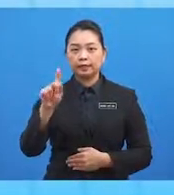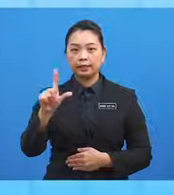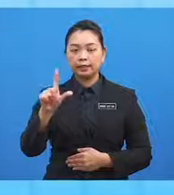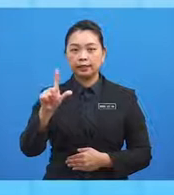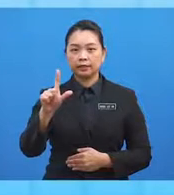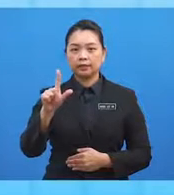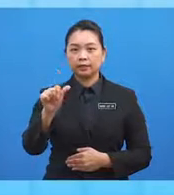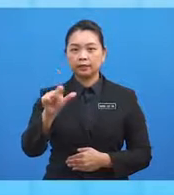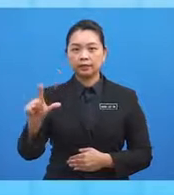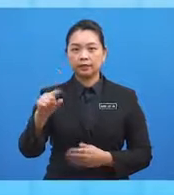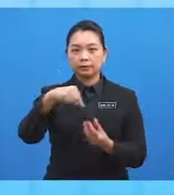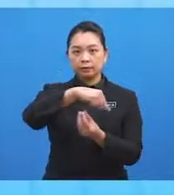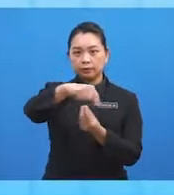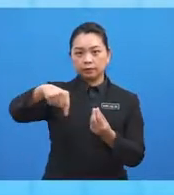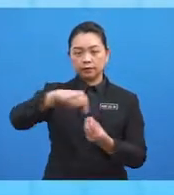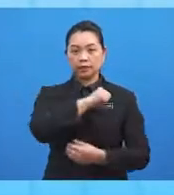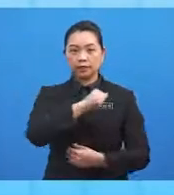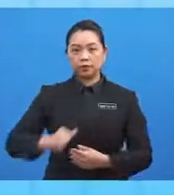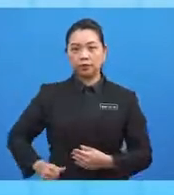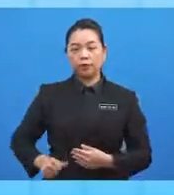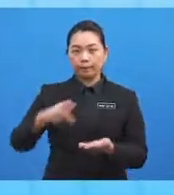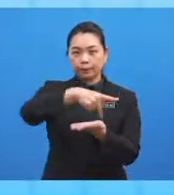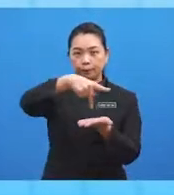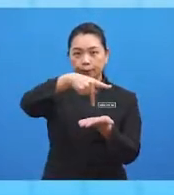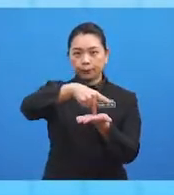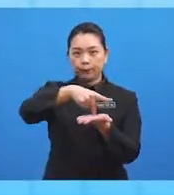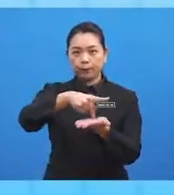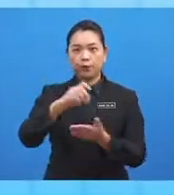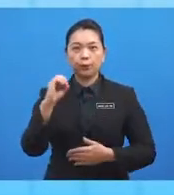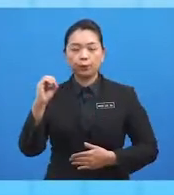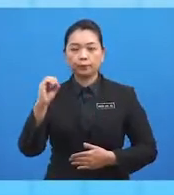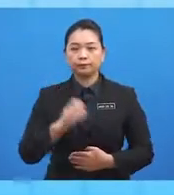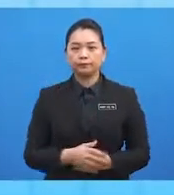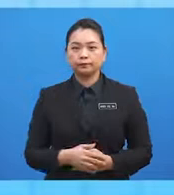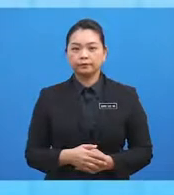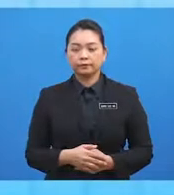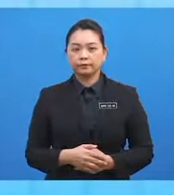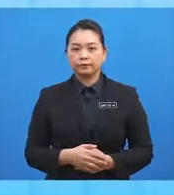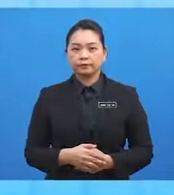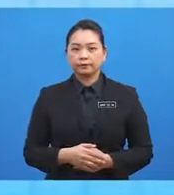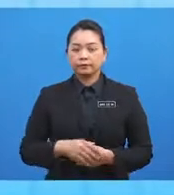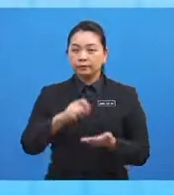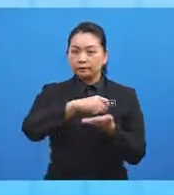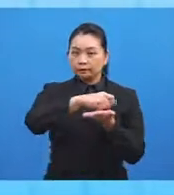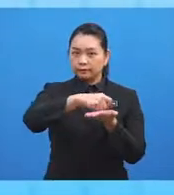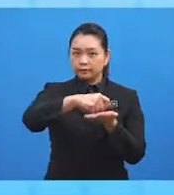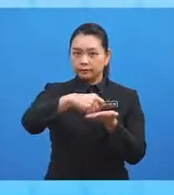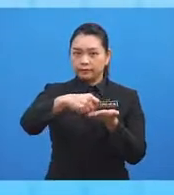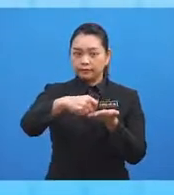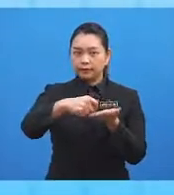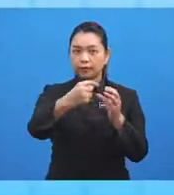ialah bulatan agung berpusat pada O. Nyatakan,